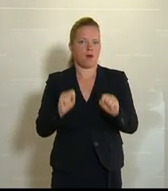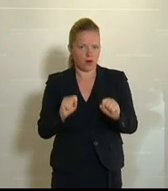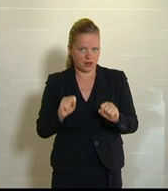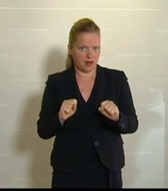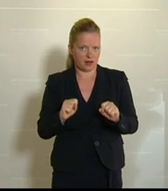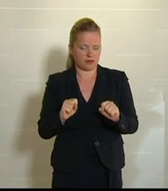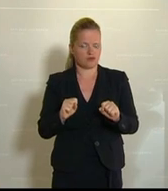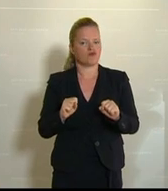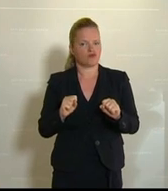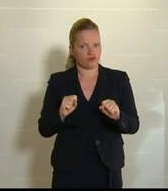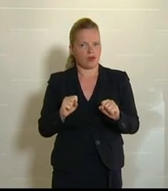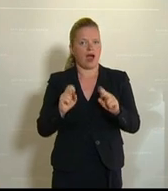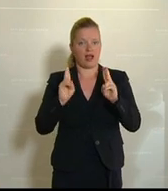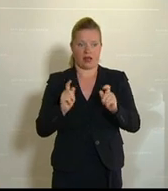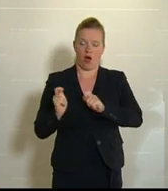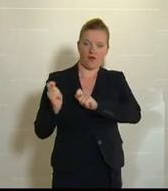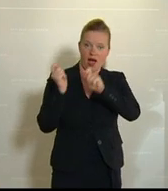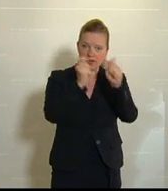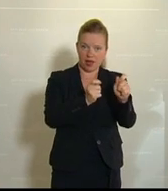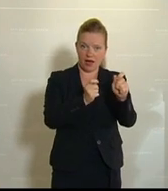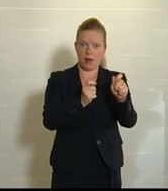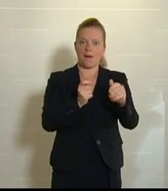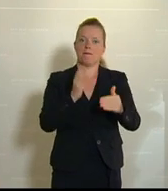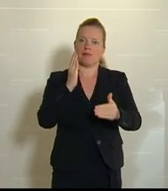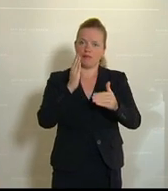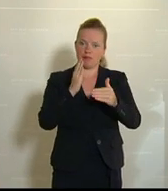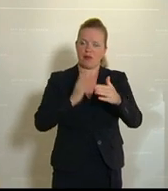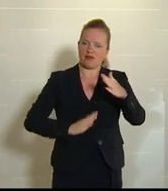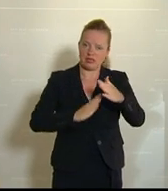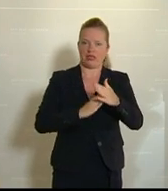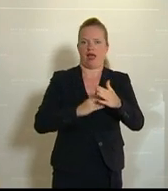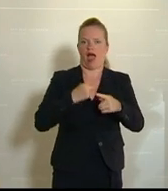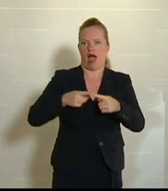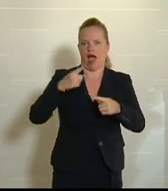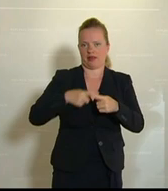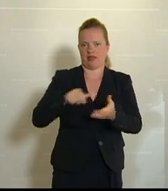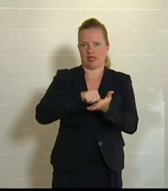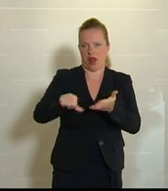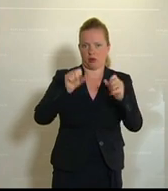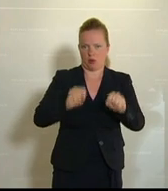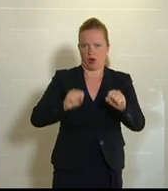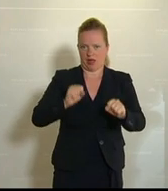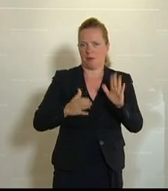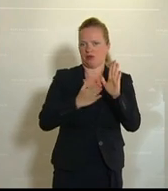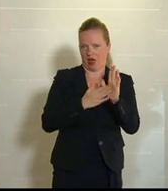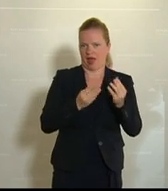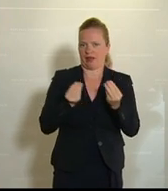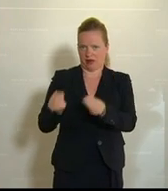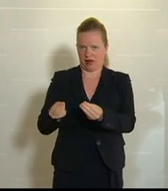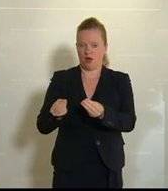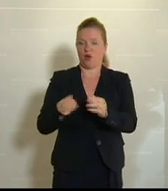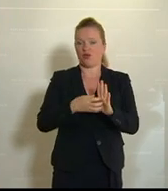zu, auf Antrag eine befristete Ratenzahlungsmöglichkeit bescheidmäßig zu gewähren. Mit dieser verlängerten